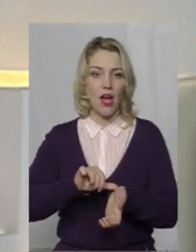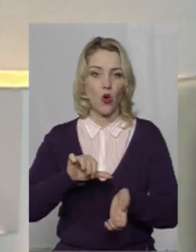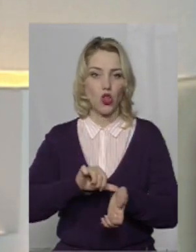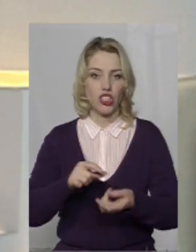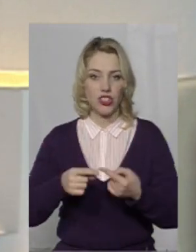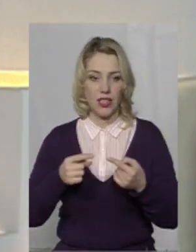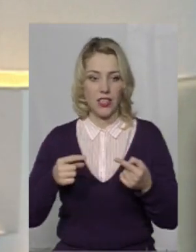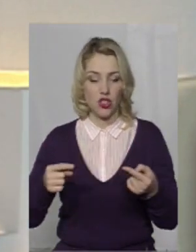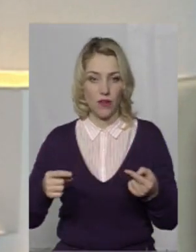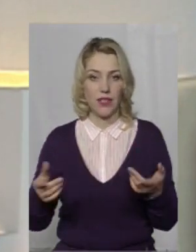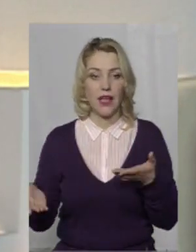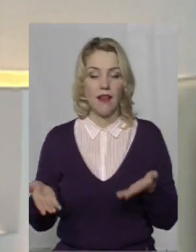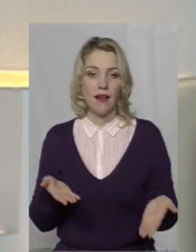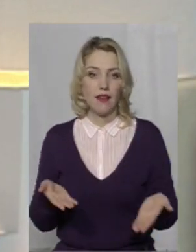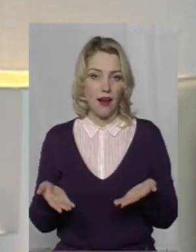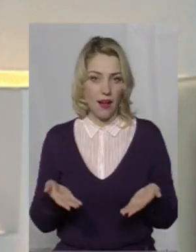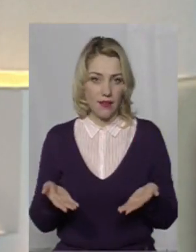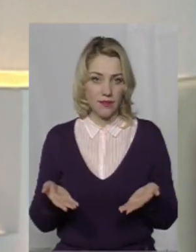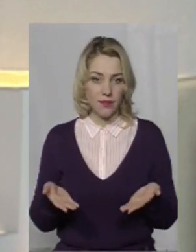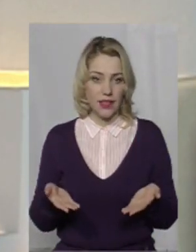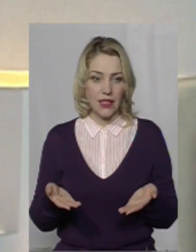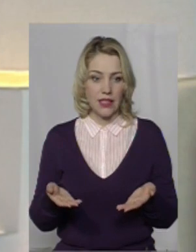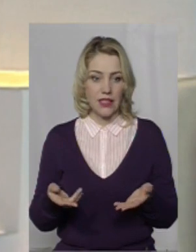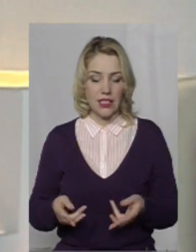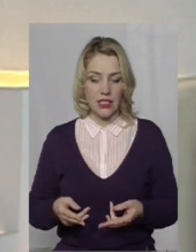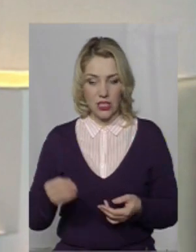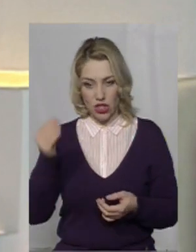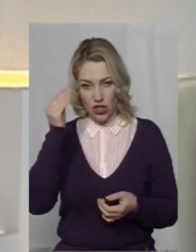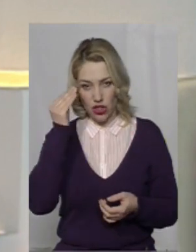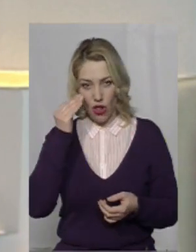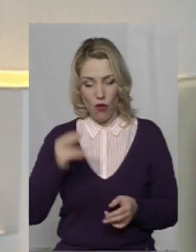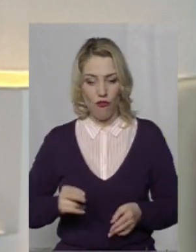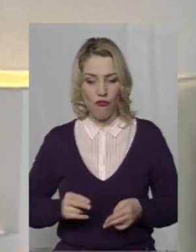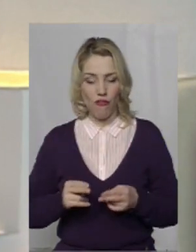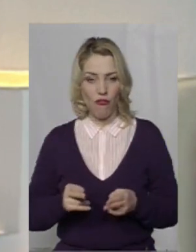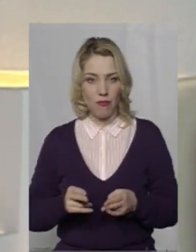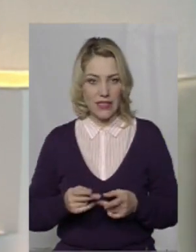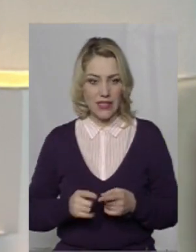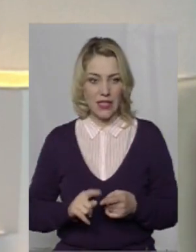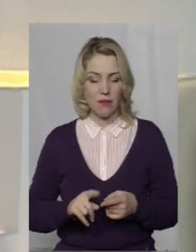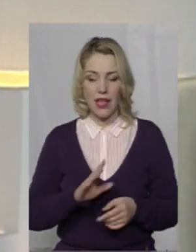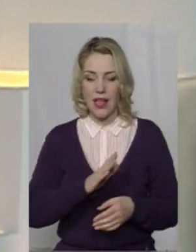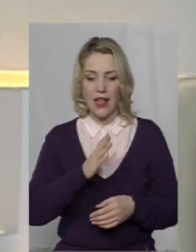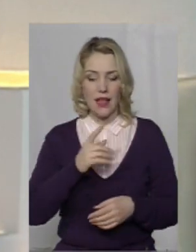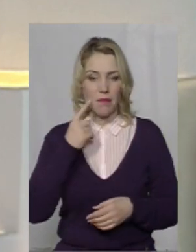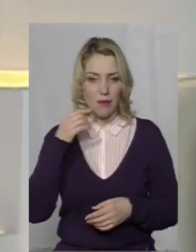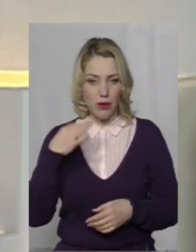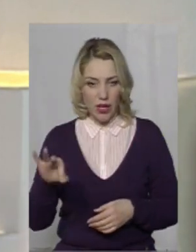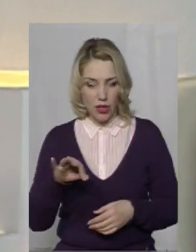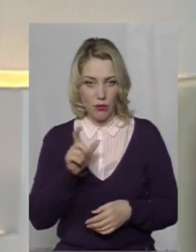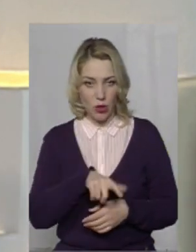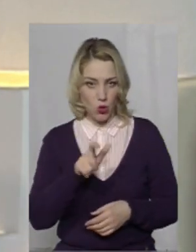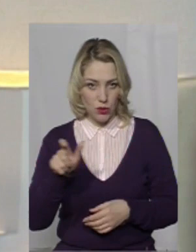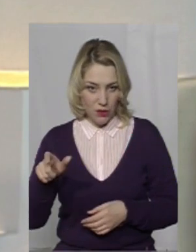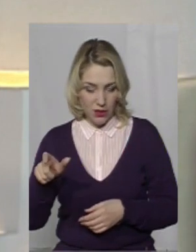яка злоумисниками, яка непорядними людьми, називаємо їх